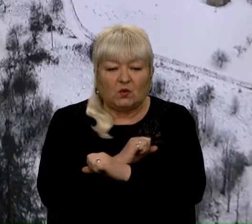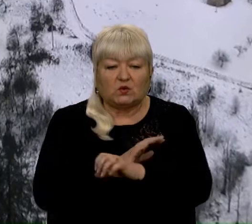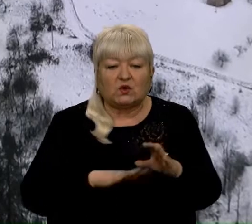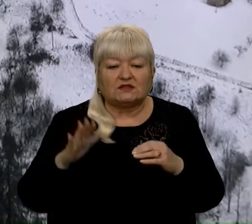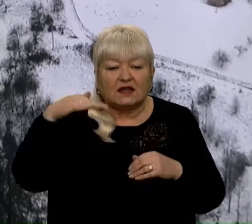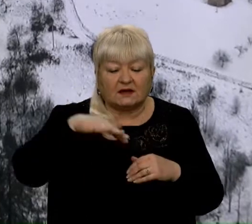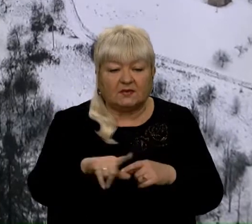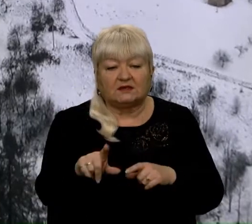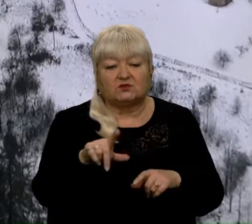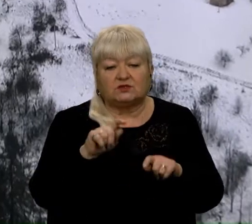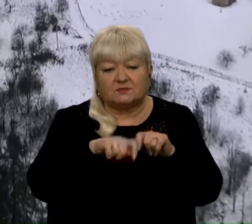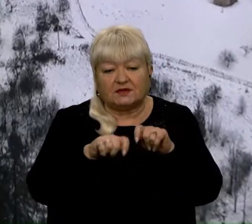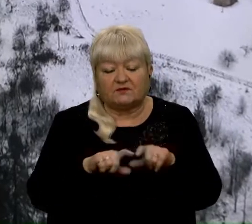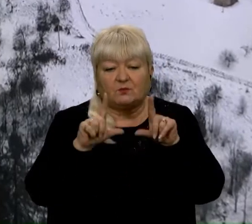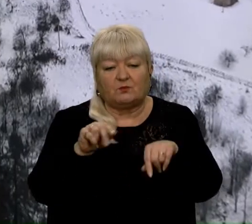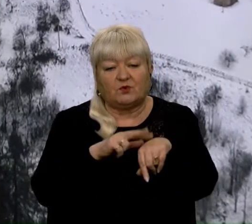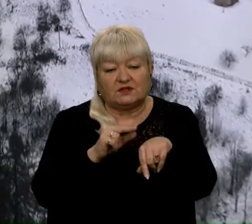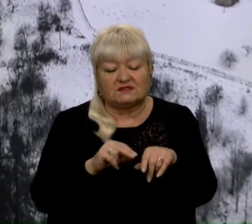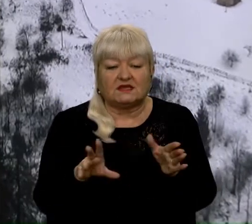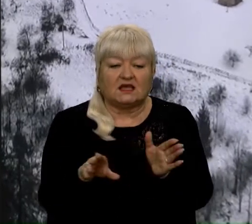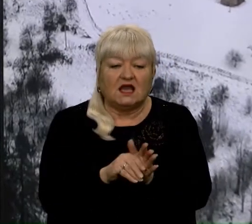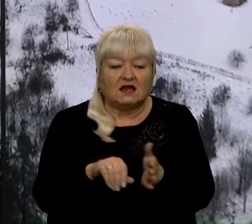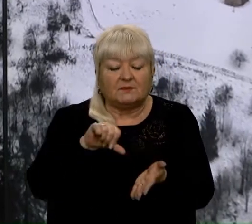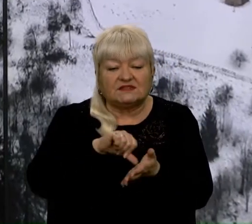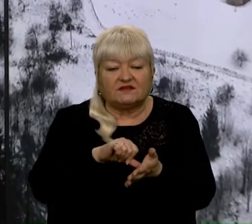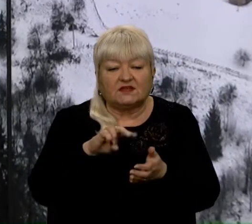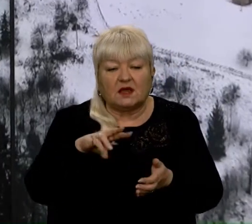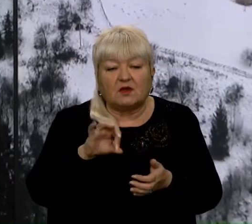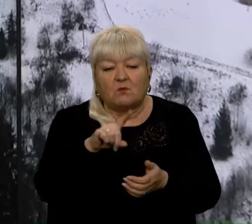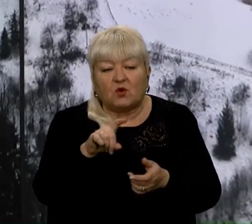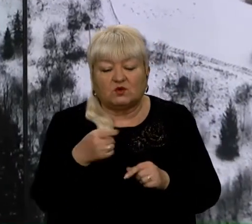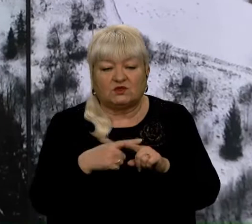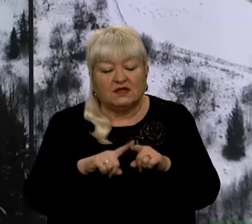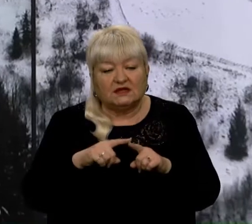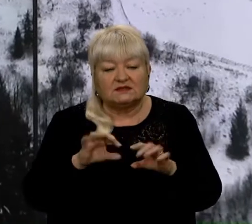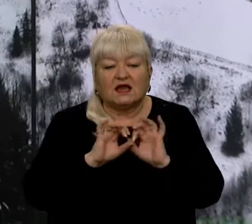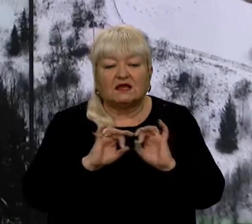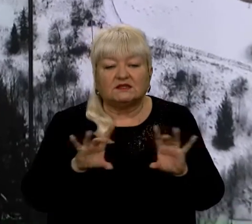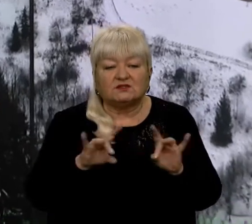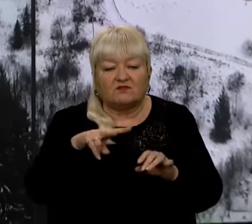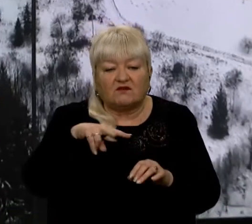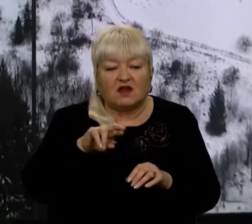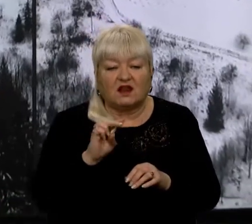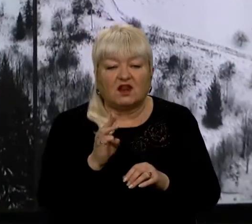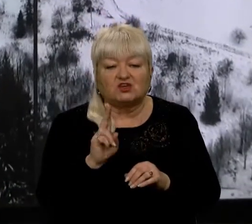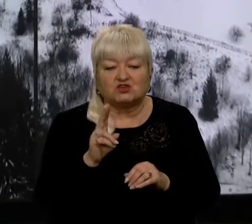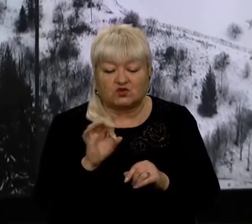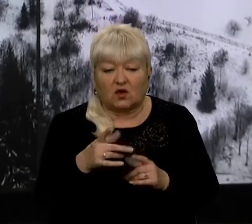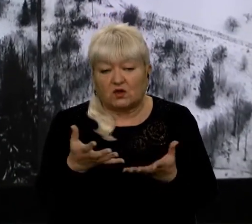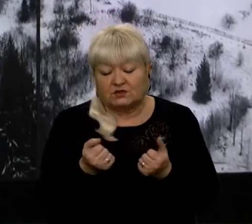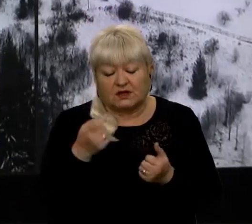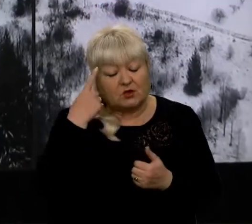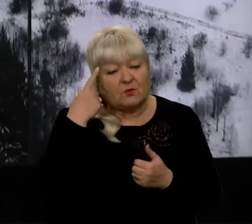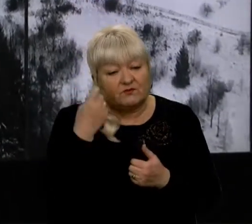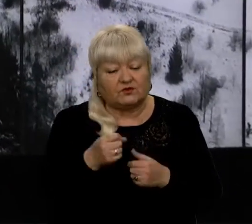поліцейські разом із представниками МОЗу. Це анонсував головний санітарний лікар Віктор Ляшко. Мовляв, отримує повідомлення,